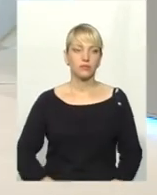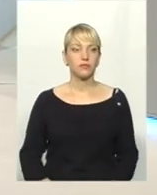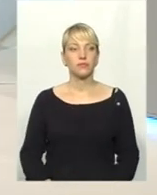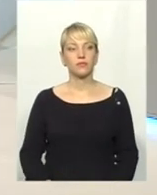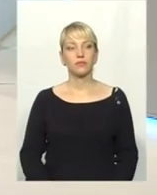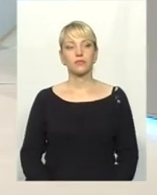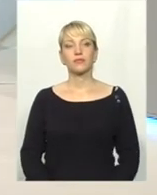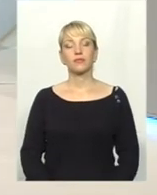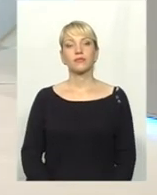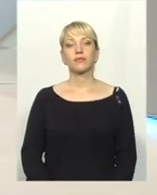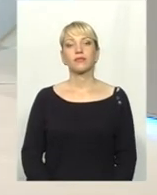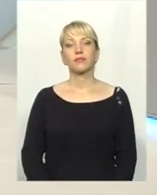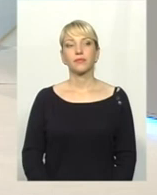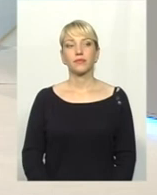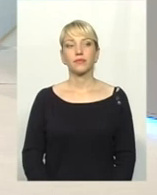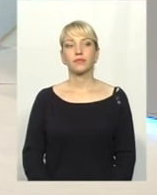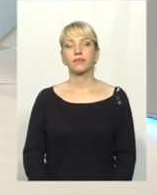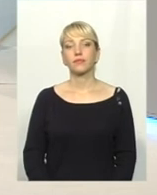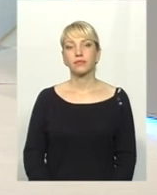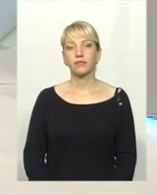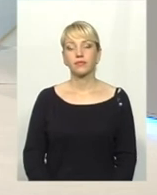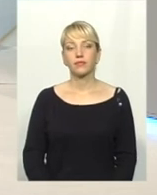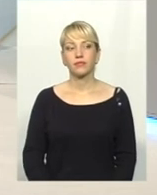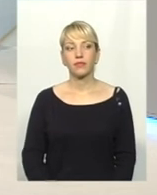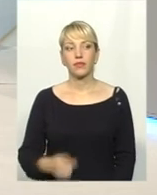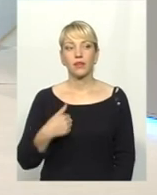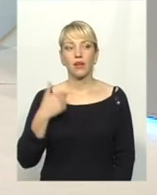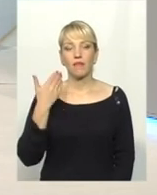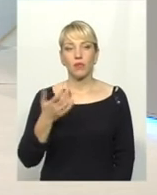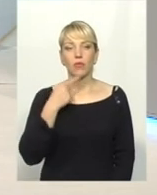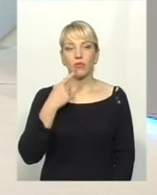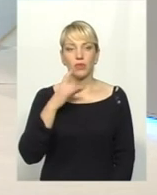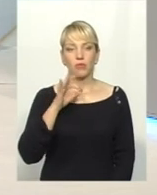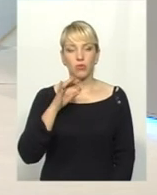Ну, я вам цитував відомого європейського